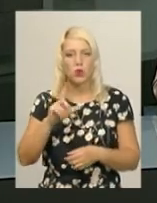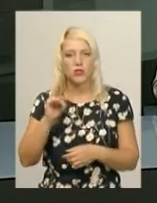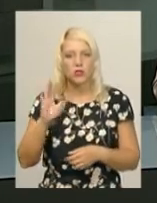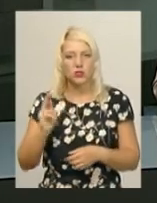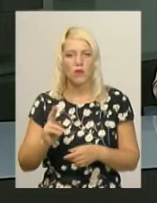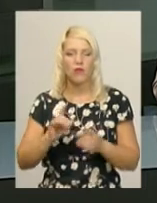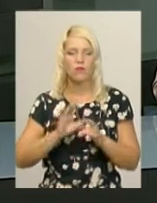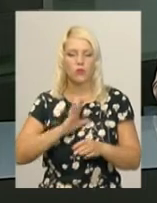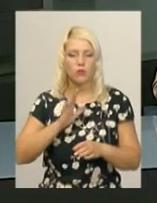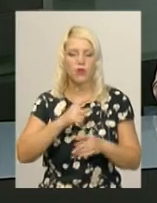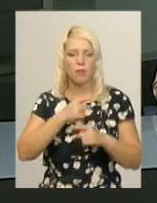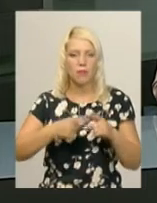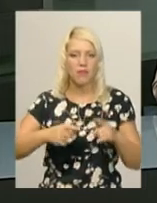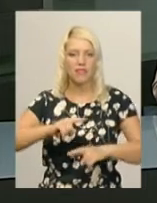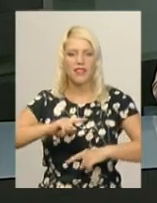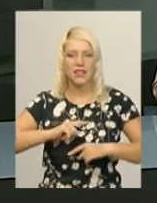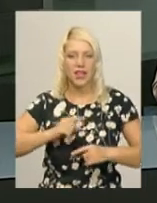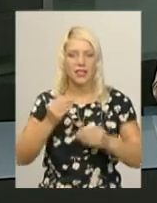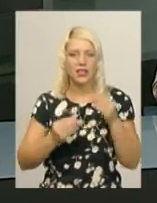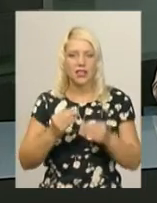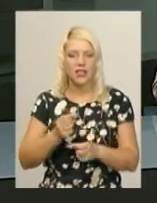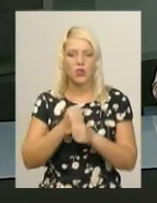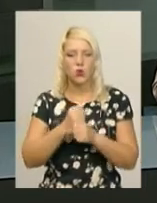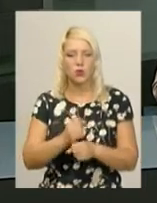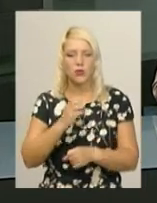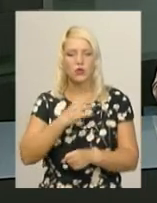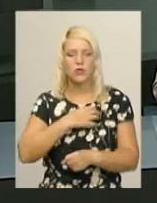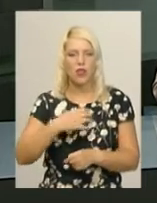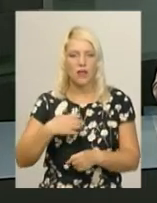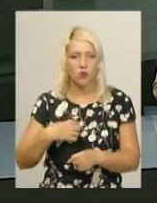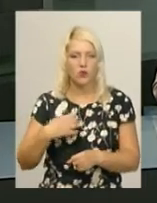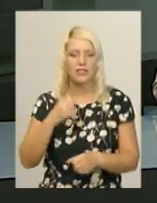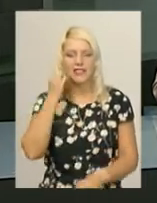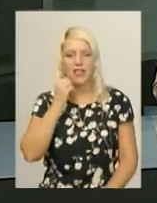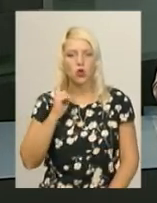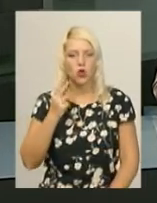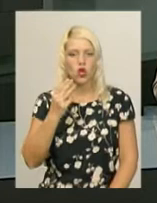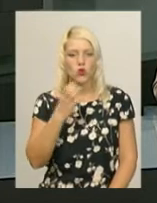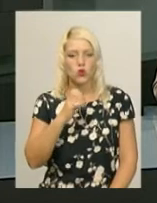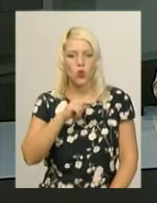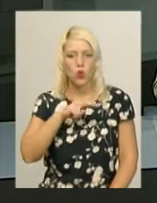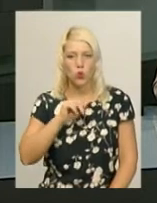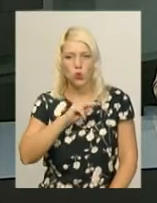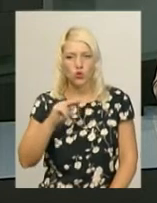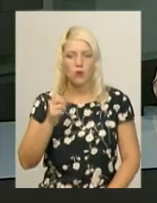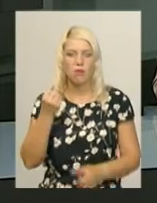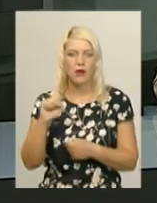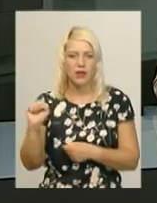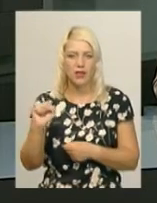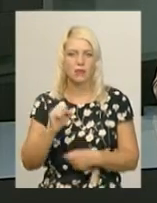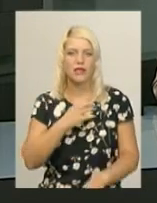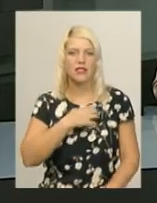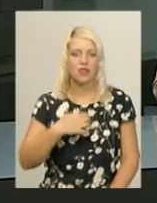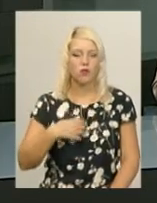відбулися півфінальні ігри Кубка. У Славуті Старокостянтинівський Случ 2-0 переміг футбольний клуб Славута. В